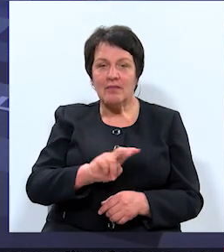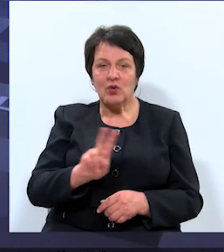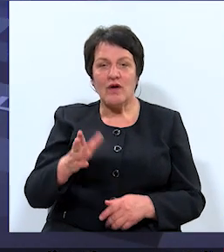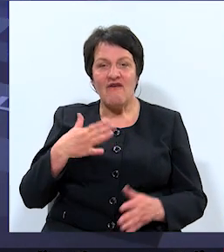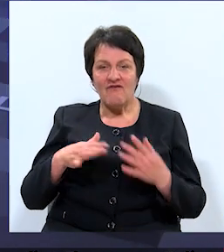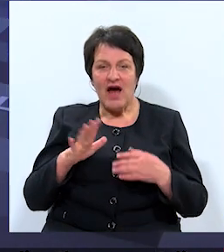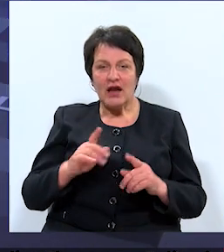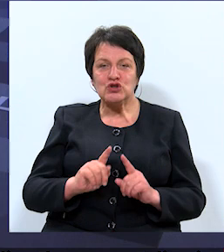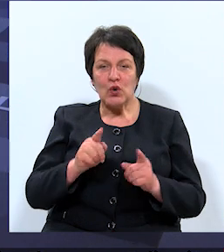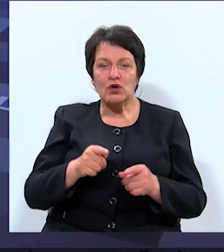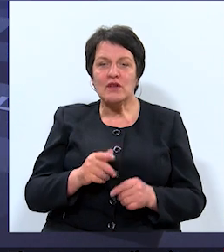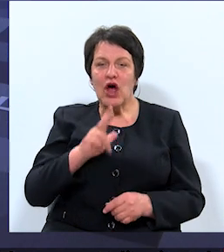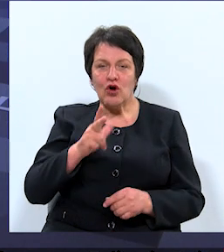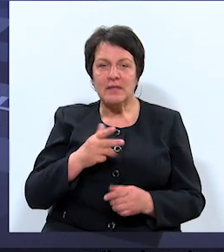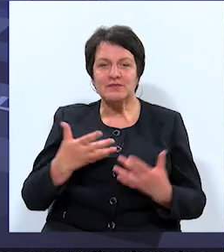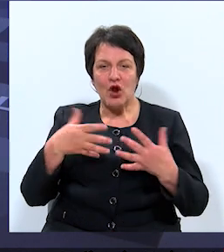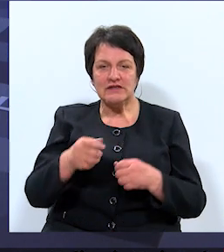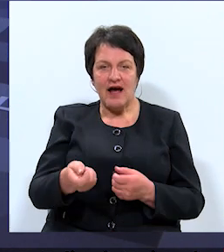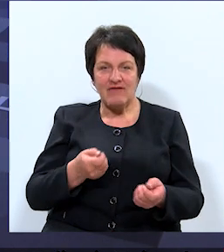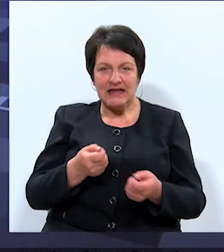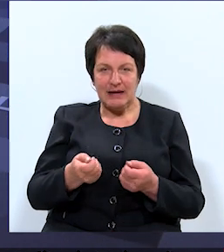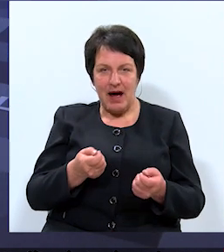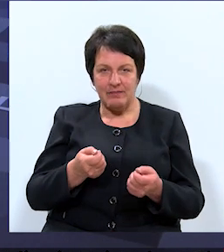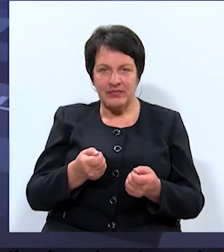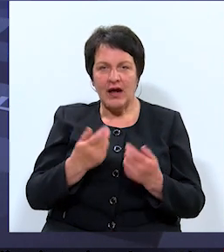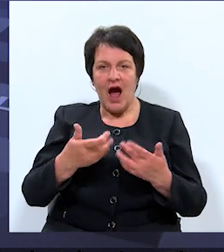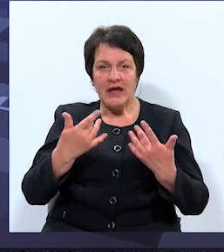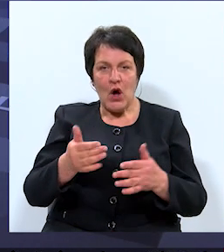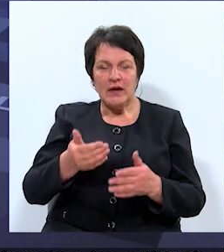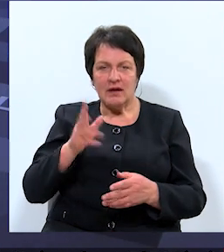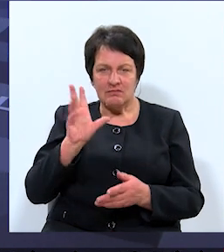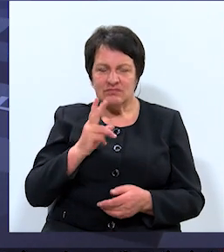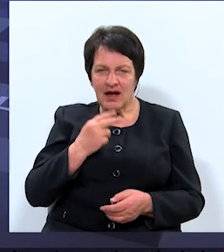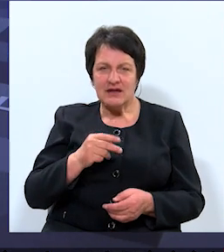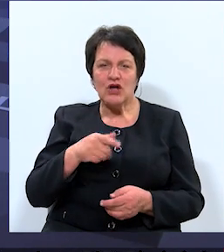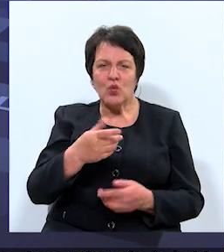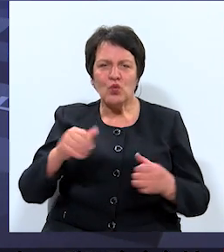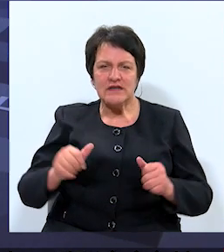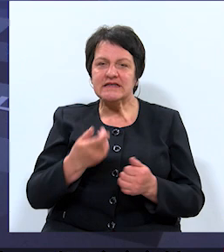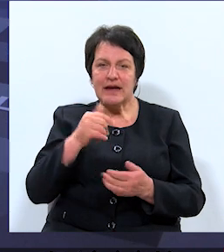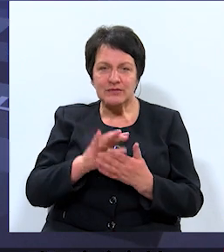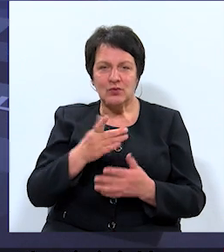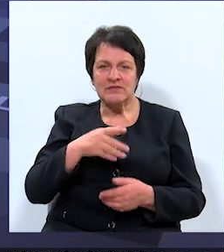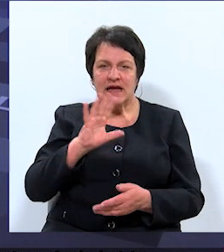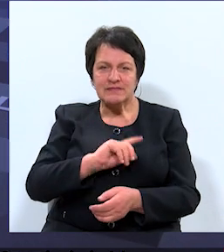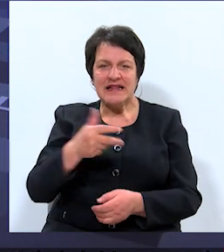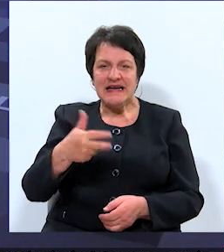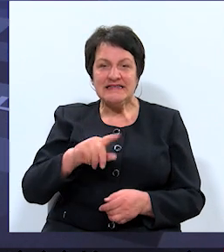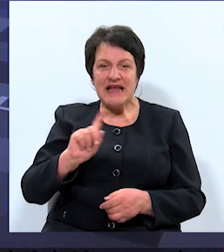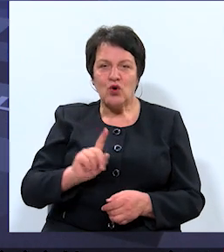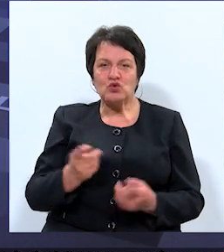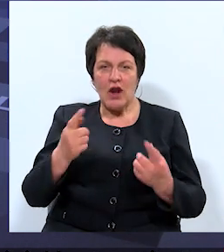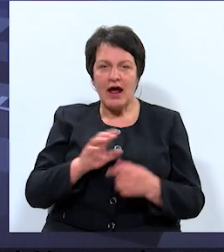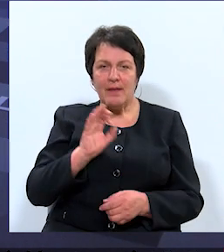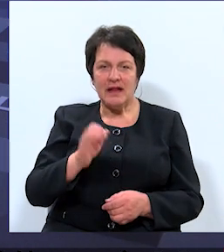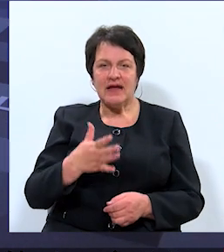vēlas nokļūt Daugavpils politiskajā vadībā. Kā jau ierasts, uzreiz iepazīstoties, jums ir iespēja 30 sekundžu laikā